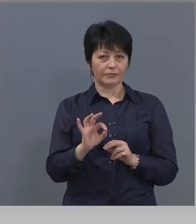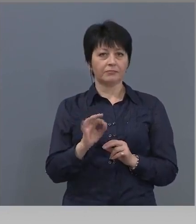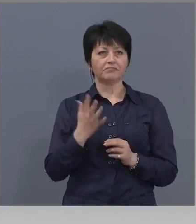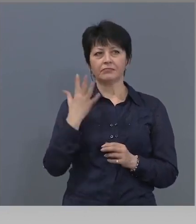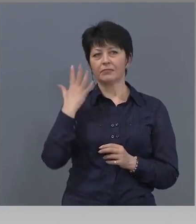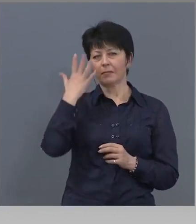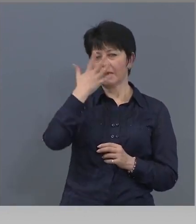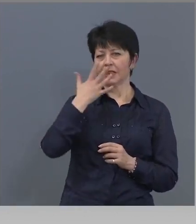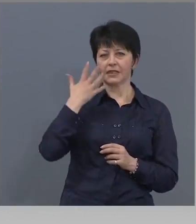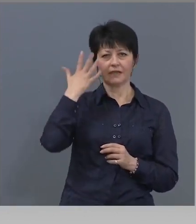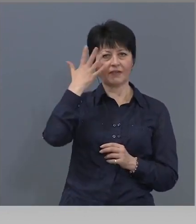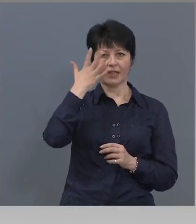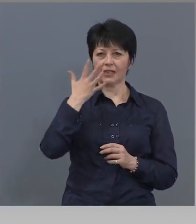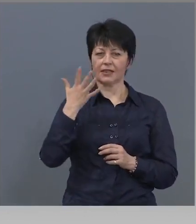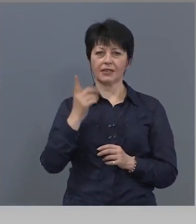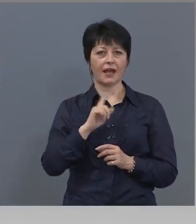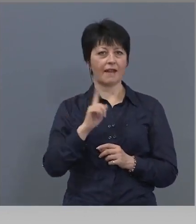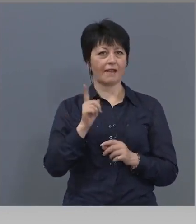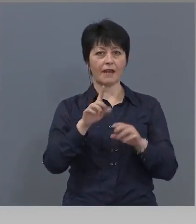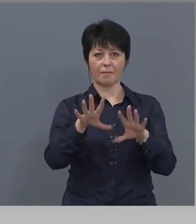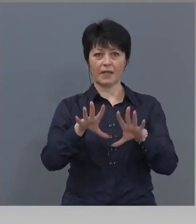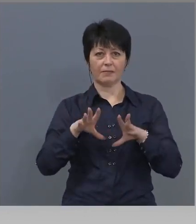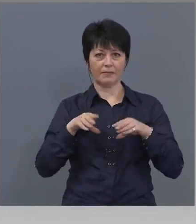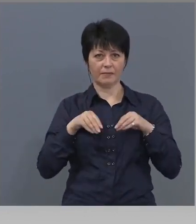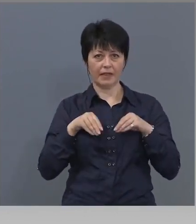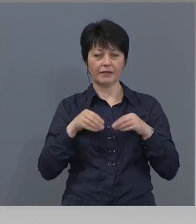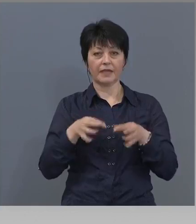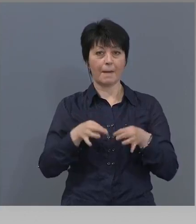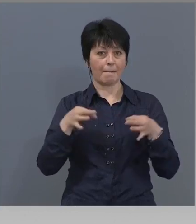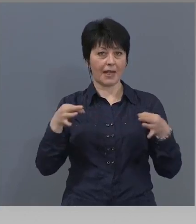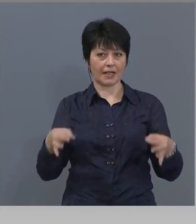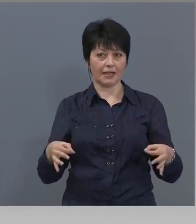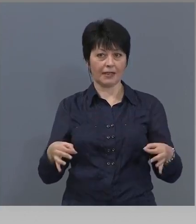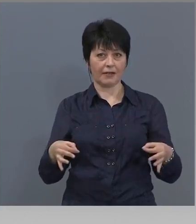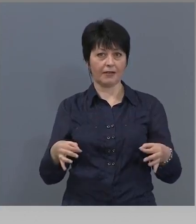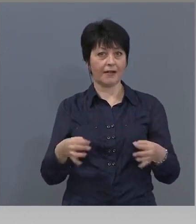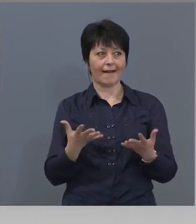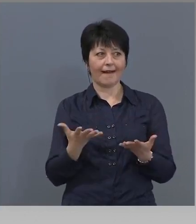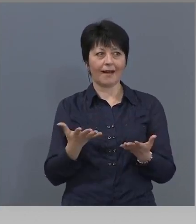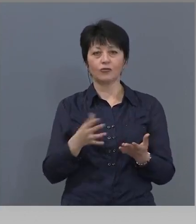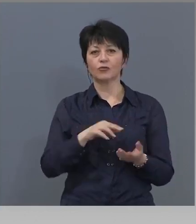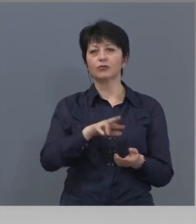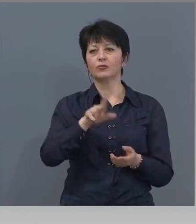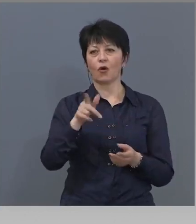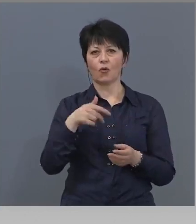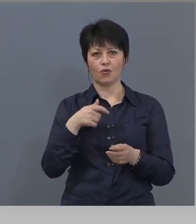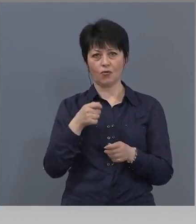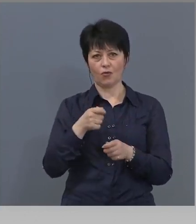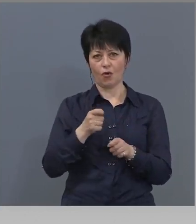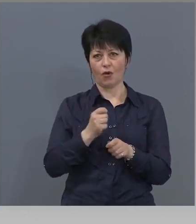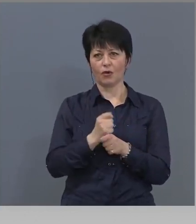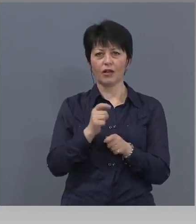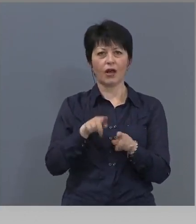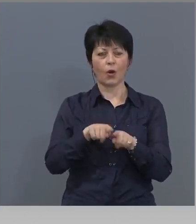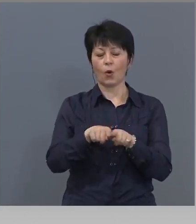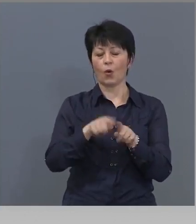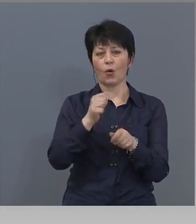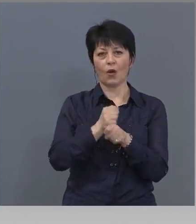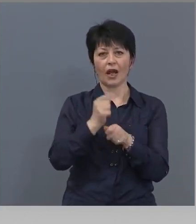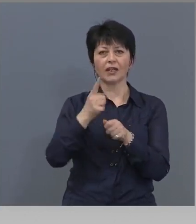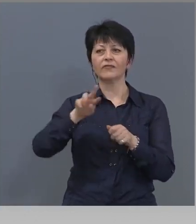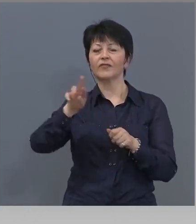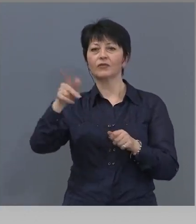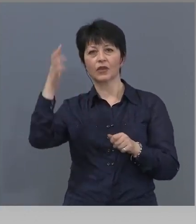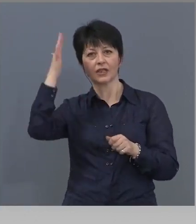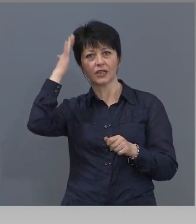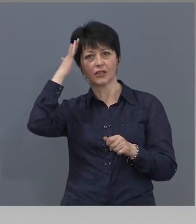представете си, не бяхме възприяли тези мерки, както много други колеги държава. Ние първи